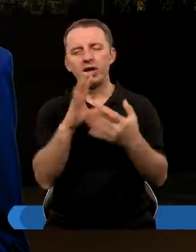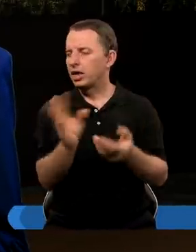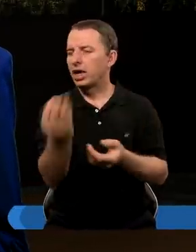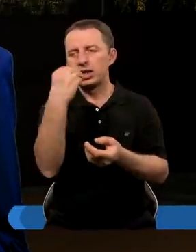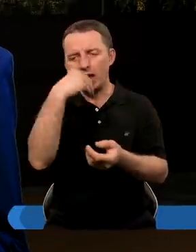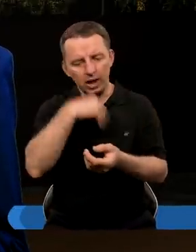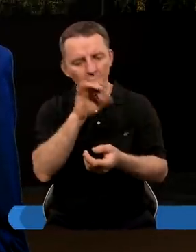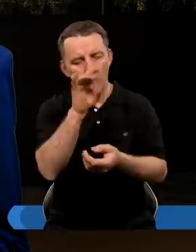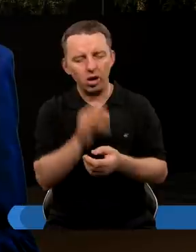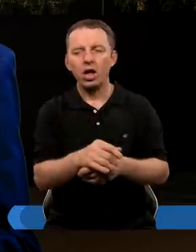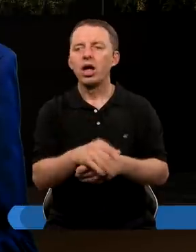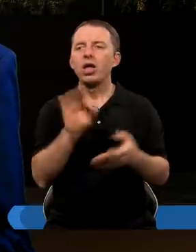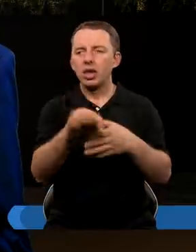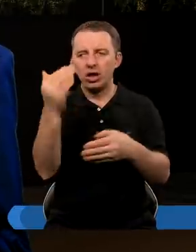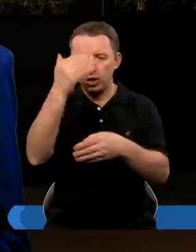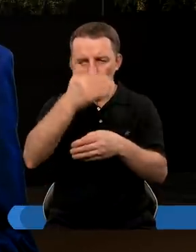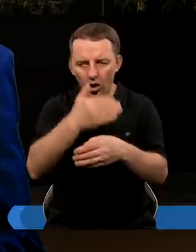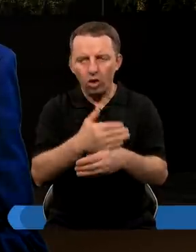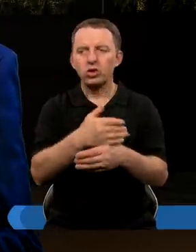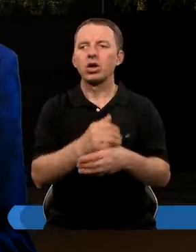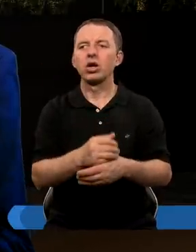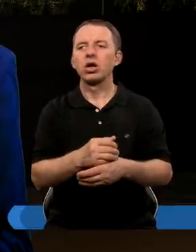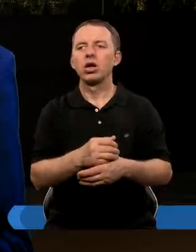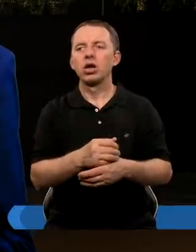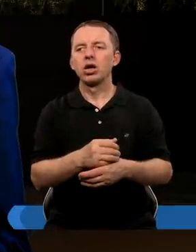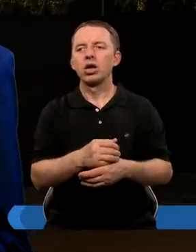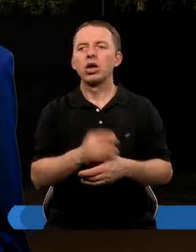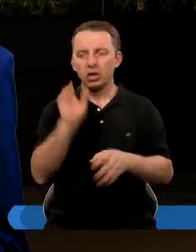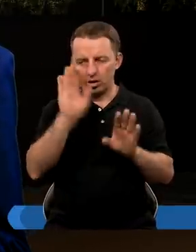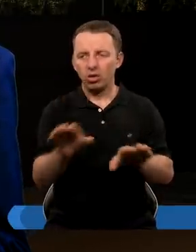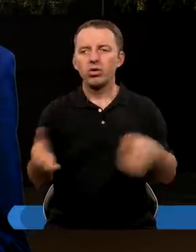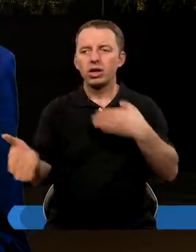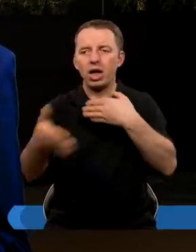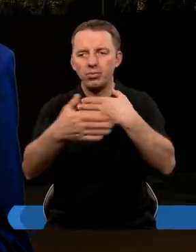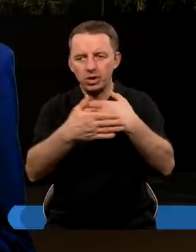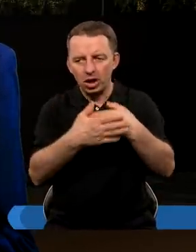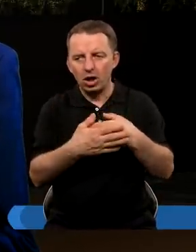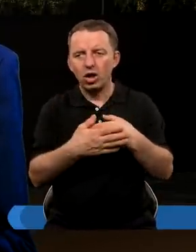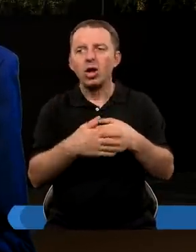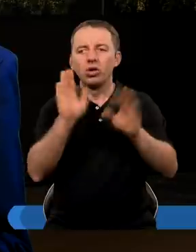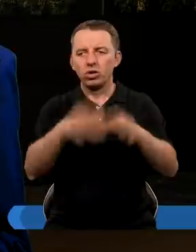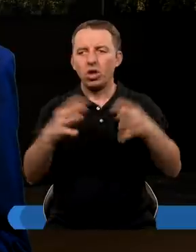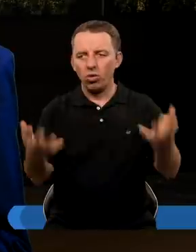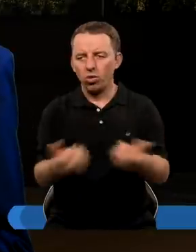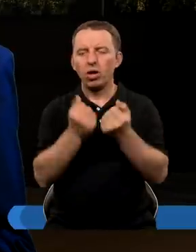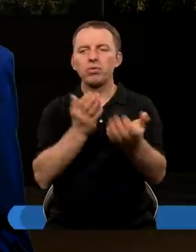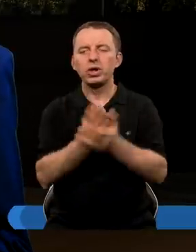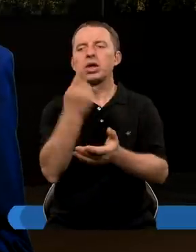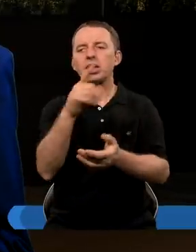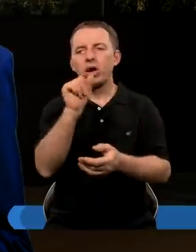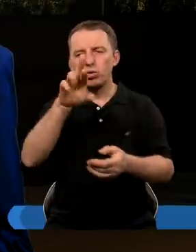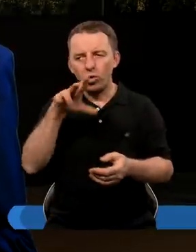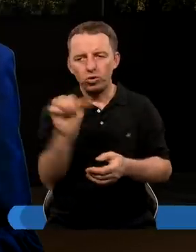zjadają go, a kiedy noc mija, to był taki, przez noc został tam zamknięty, zostaje uratowany przez